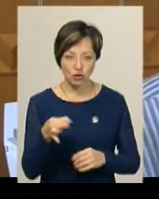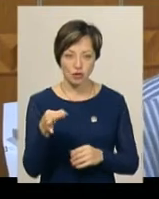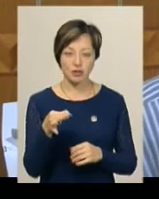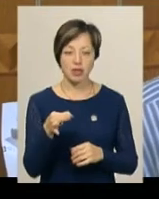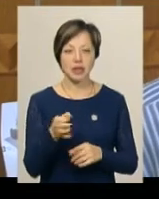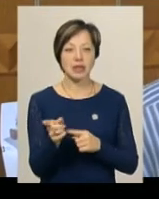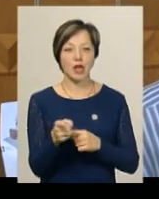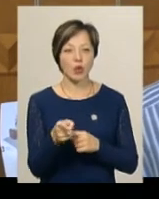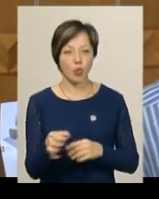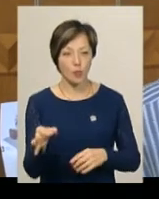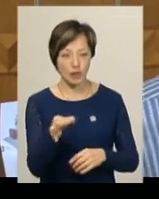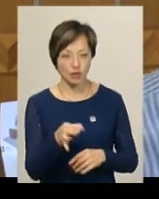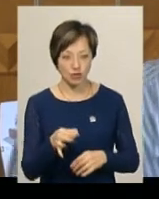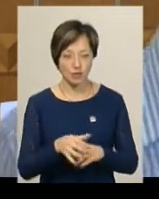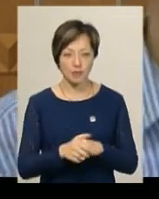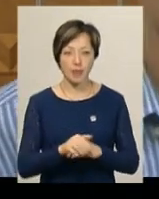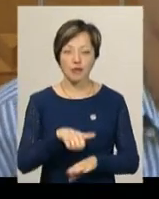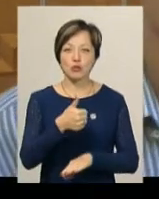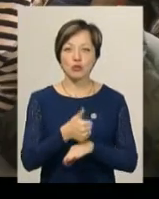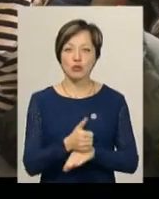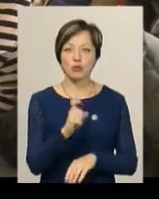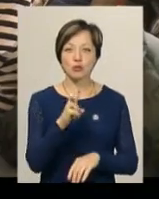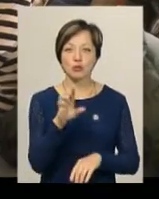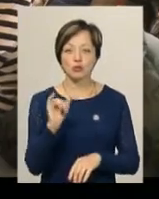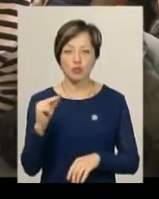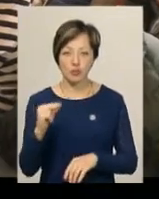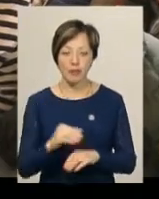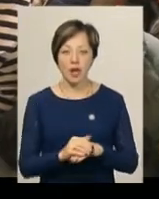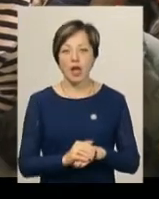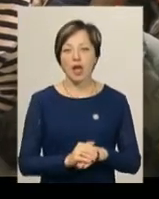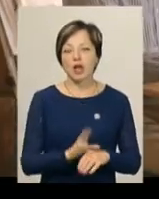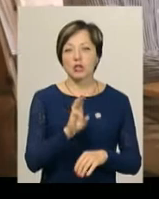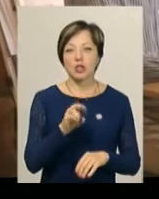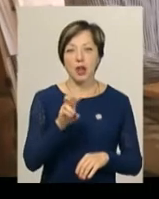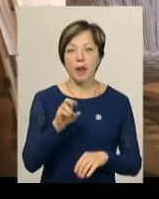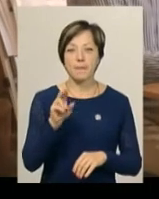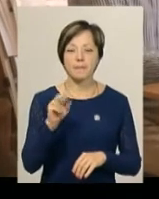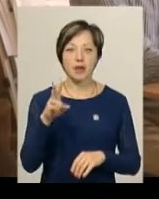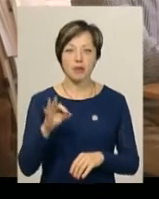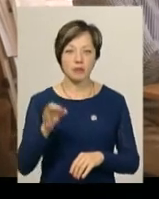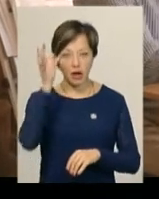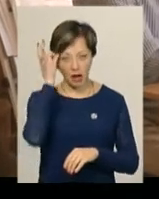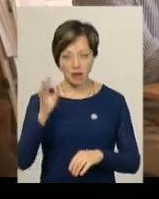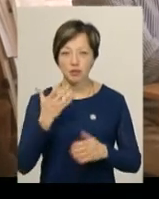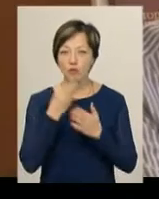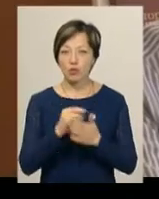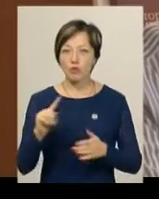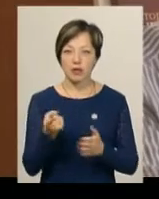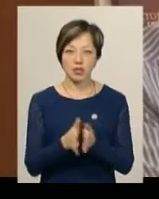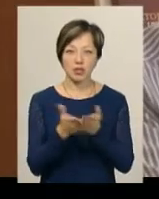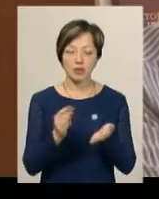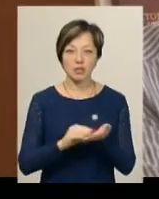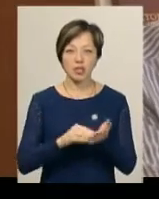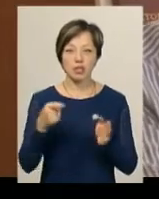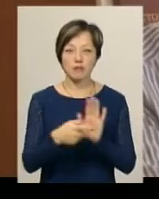Тернопільщини, в основному з Бруч. Олександр Шелепало пригадує, свою першу книгу написав у 1989